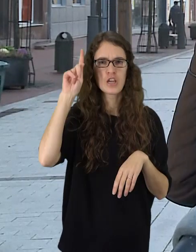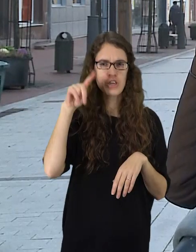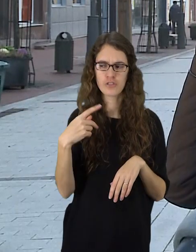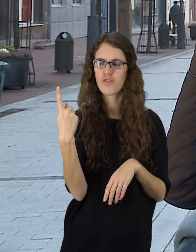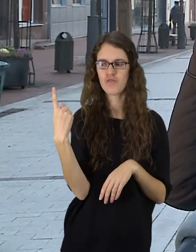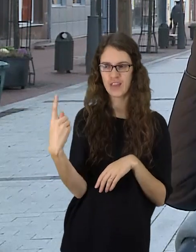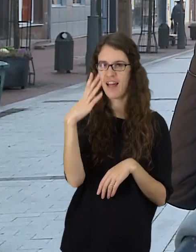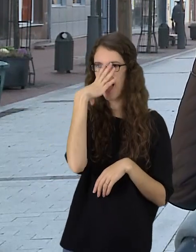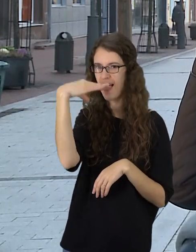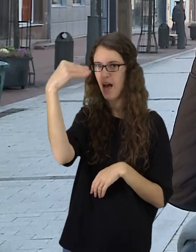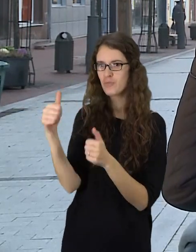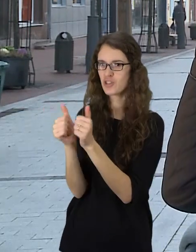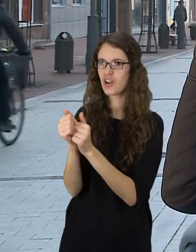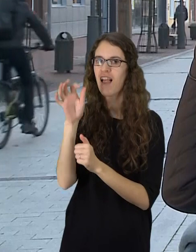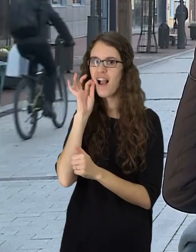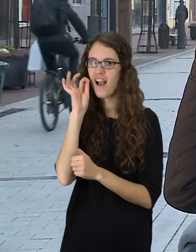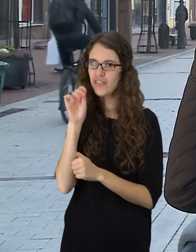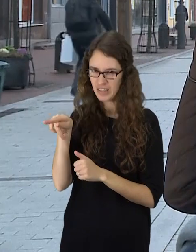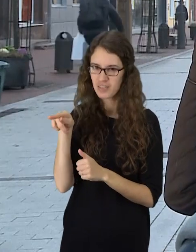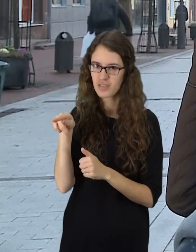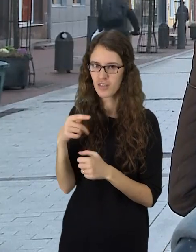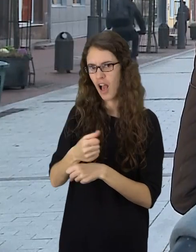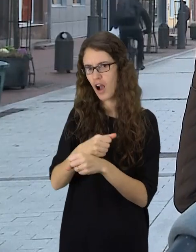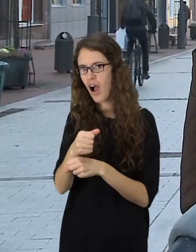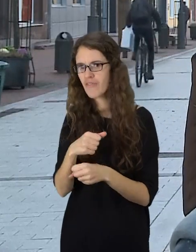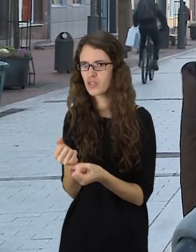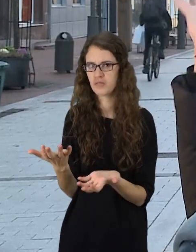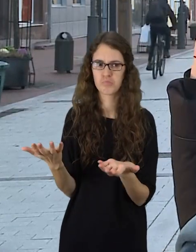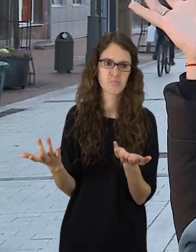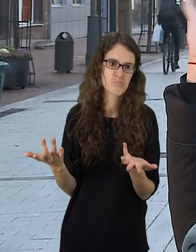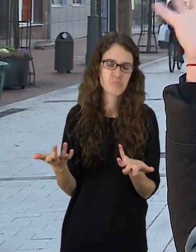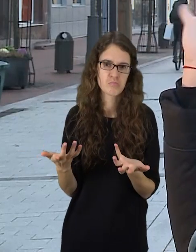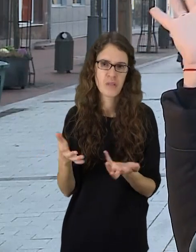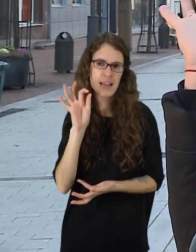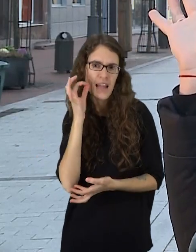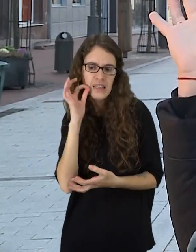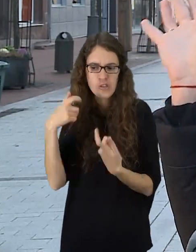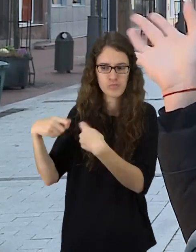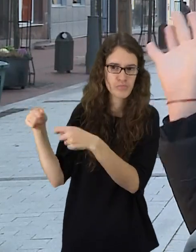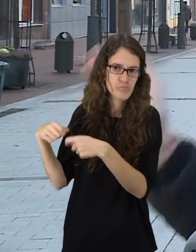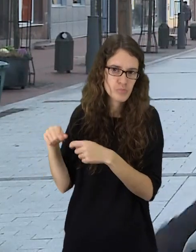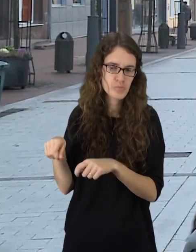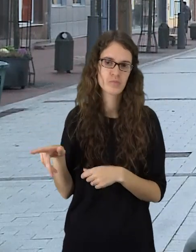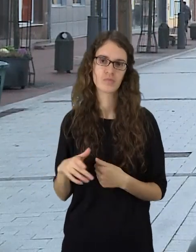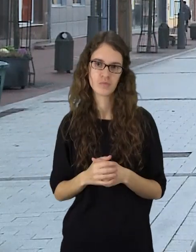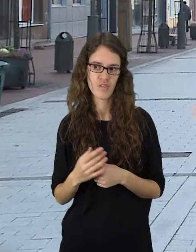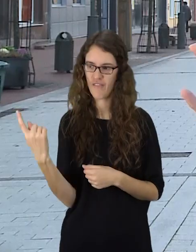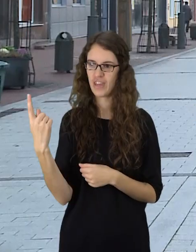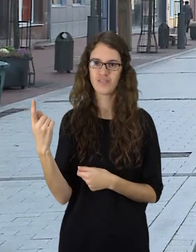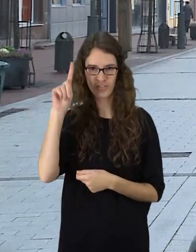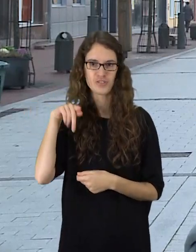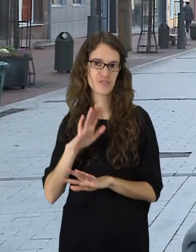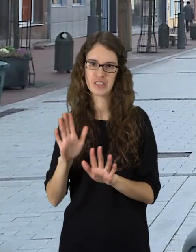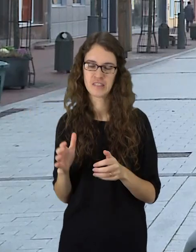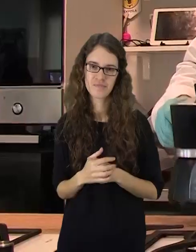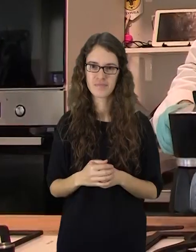italas dirba prie lapės. Dažniausiai jis ten pardavinėja kavą. Ten kažkokius visokiausias saldomynus, tokius, va vienintelį tą